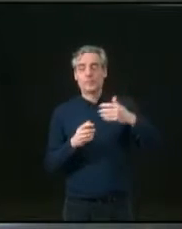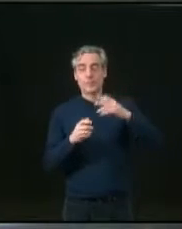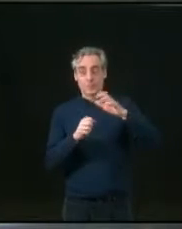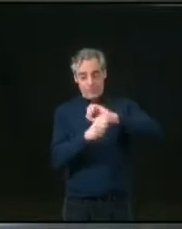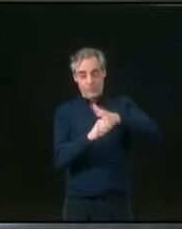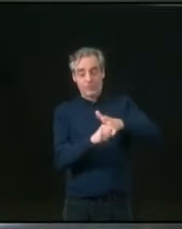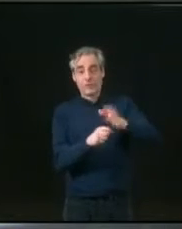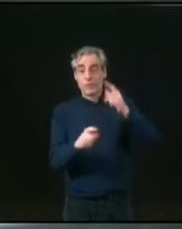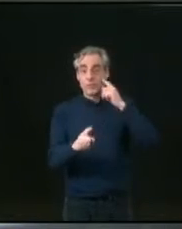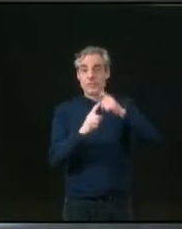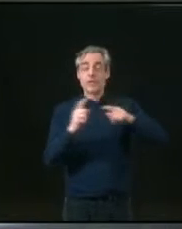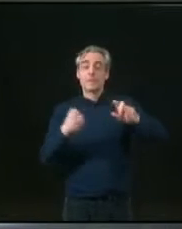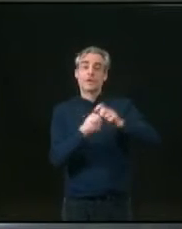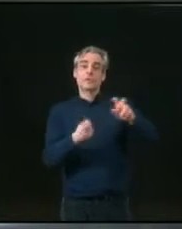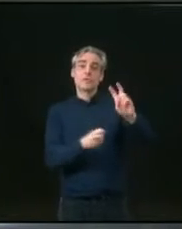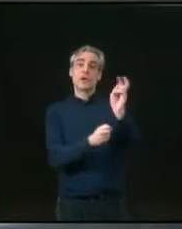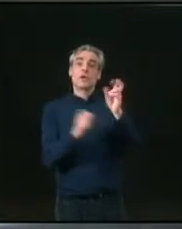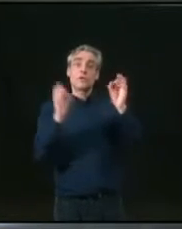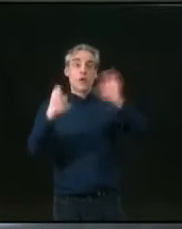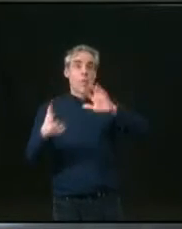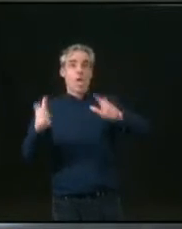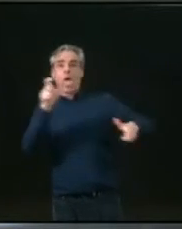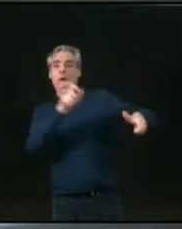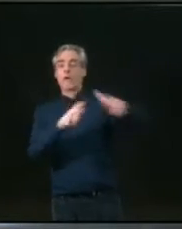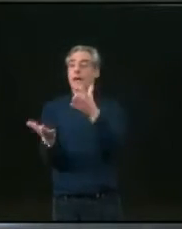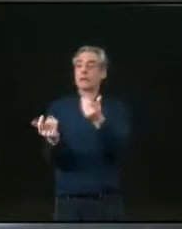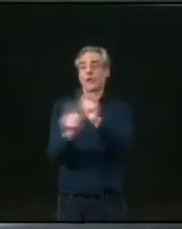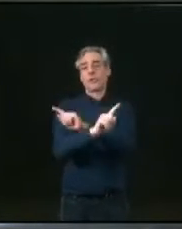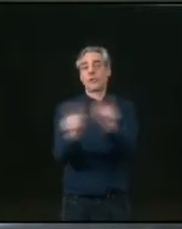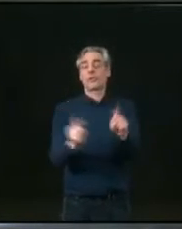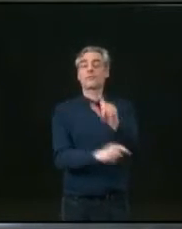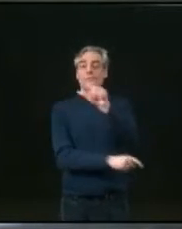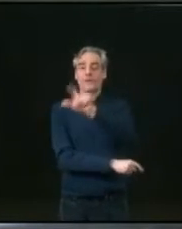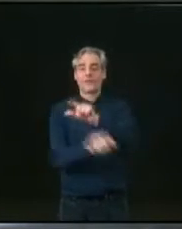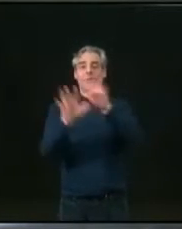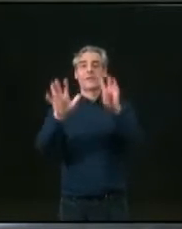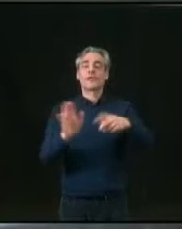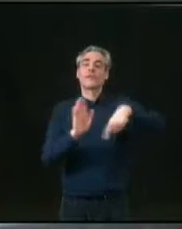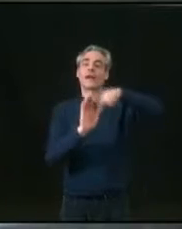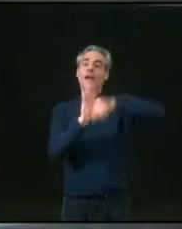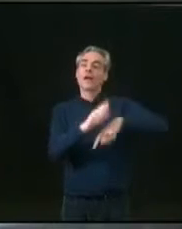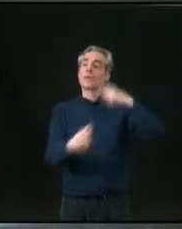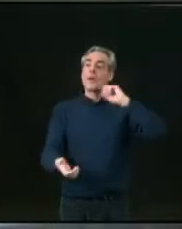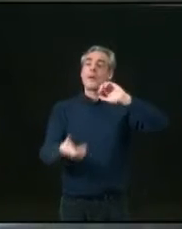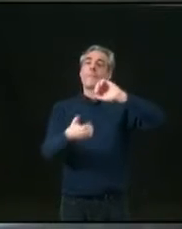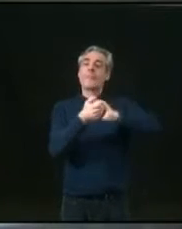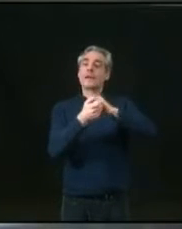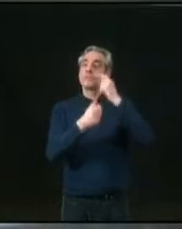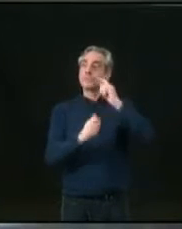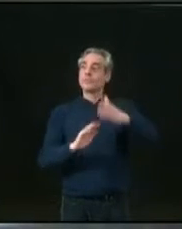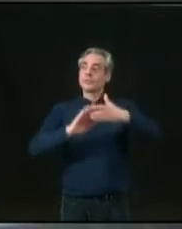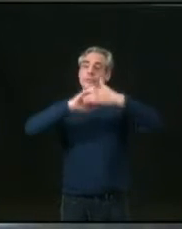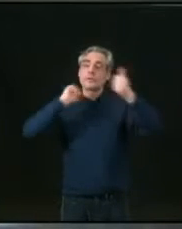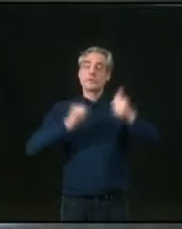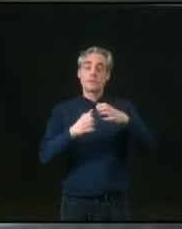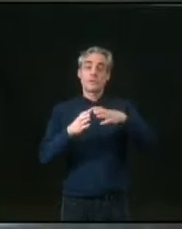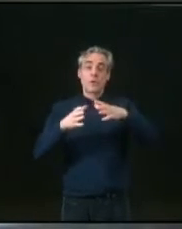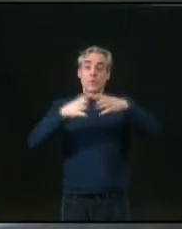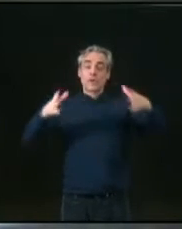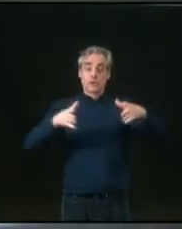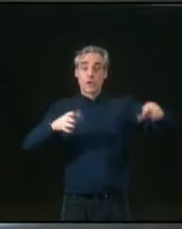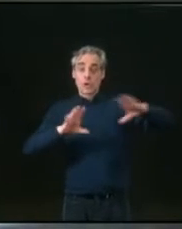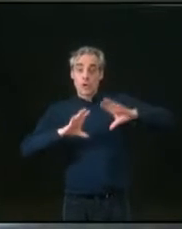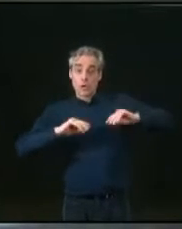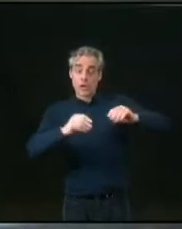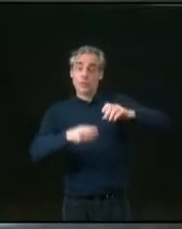place de certains projets, mais le dérèglement climatique ne peut attendre. Sur les 29 mesures du pacte pour la transition signée par la majorité, combien ont été